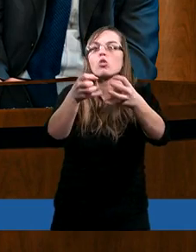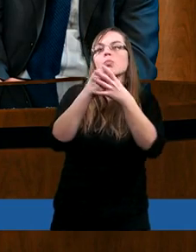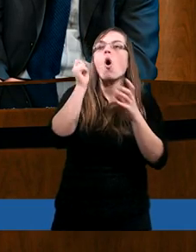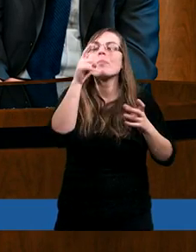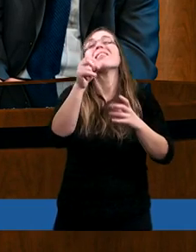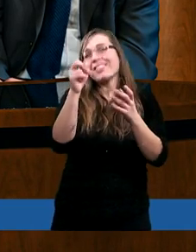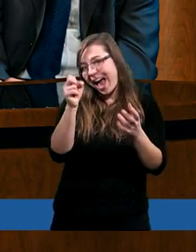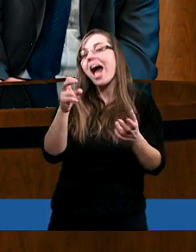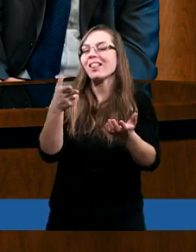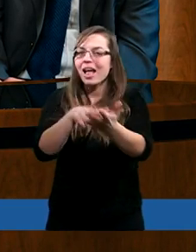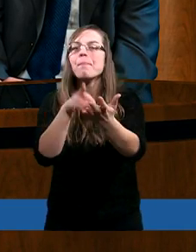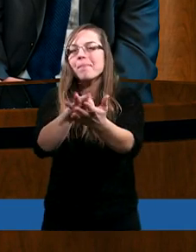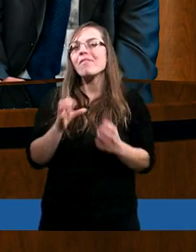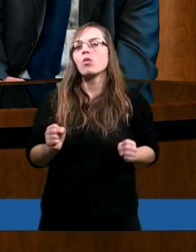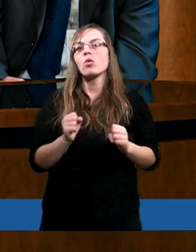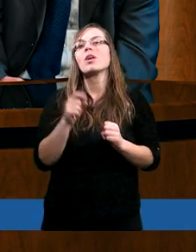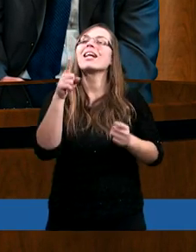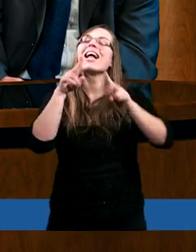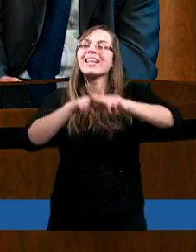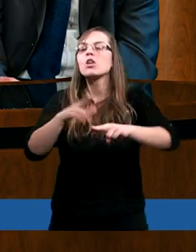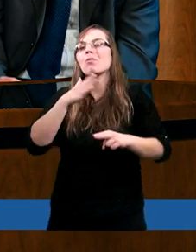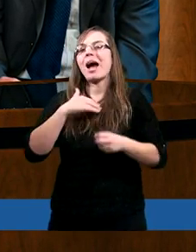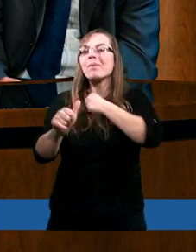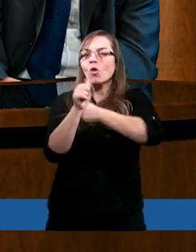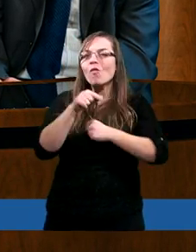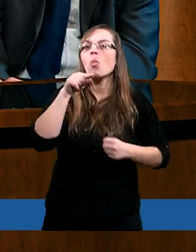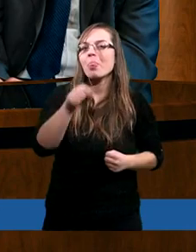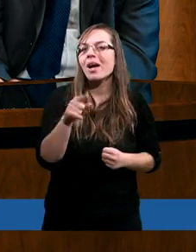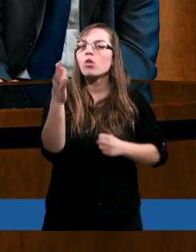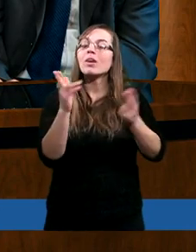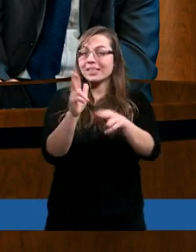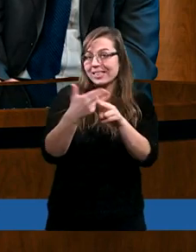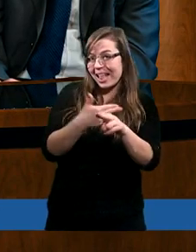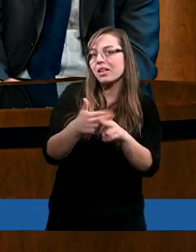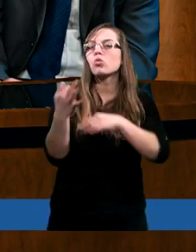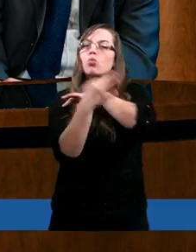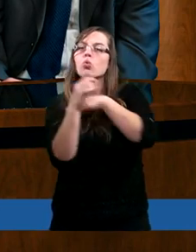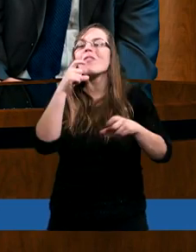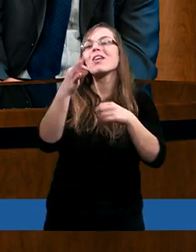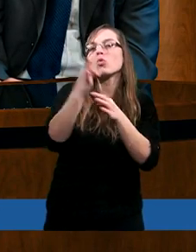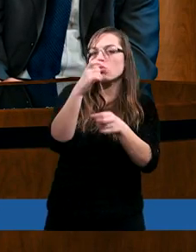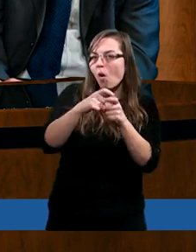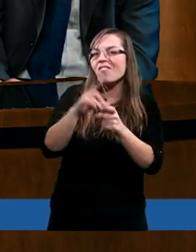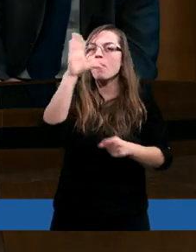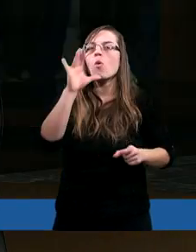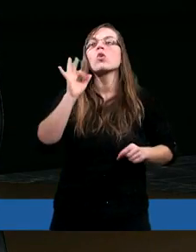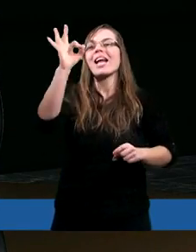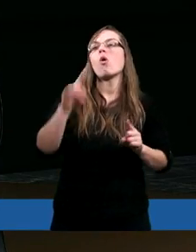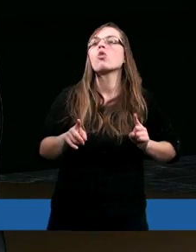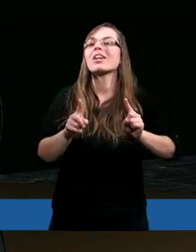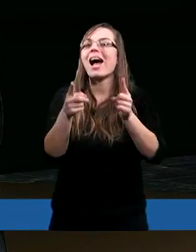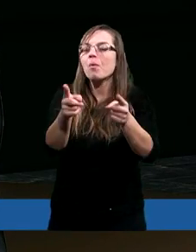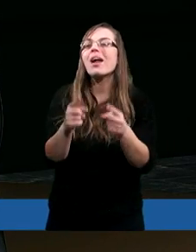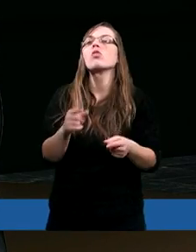No na pewno. Zresztą mamy dowody tego, gdy studiujemy Pismo Święte i jego działalność